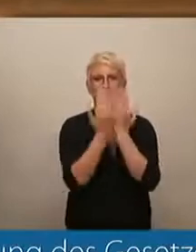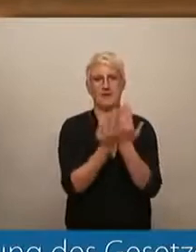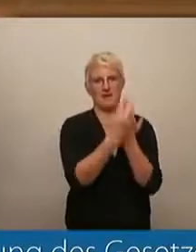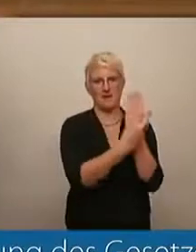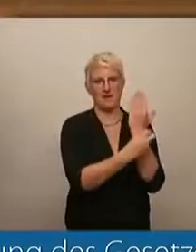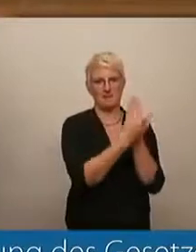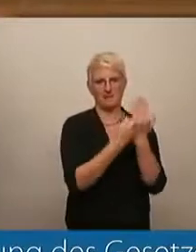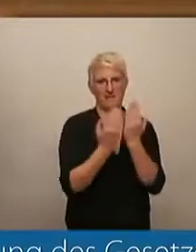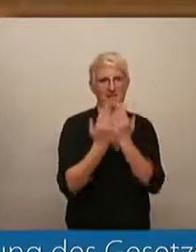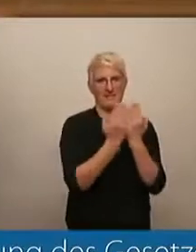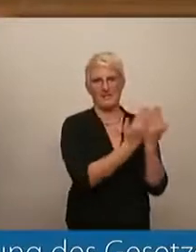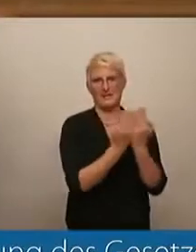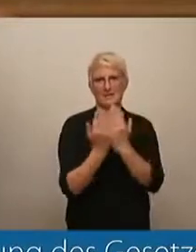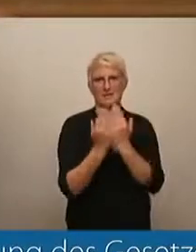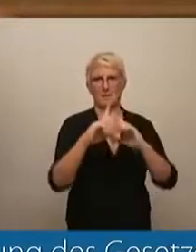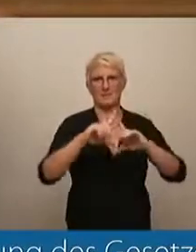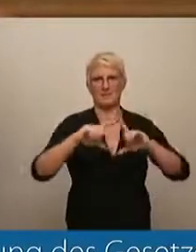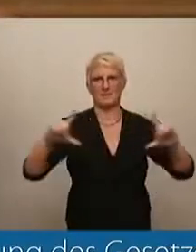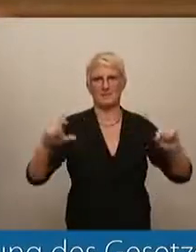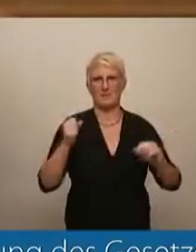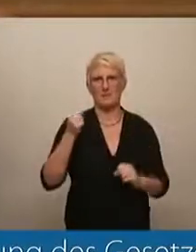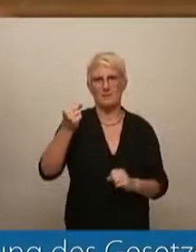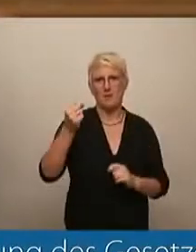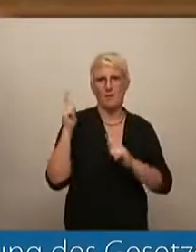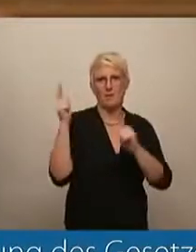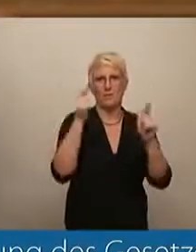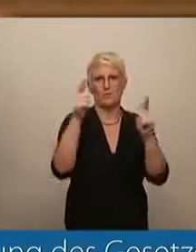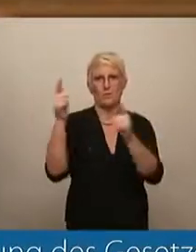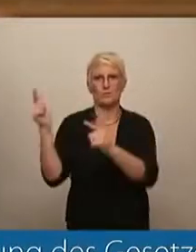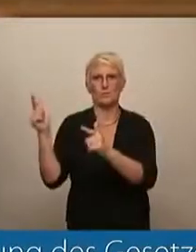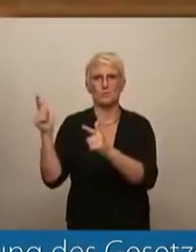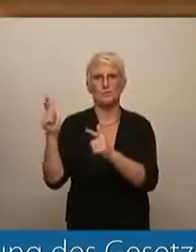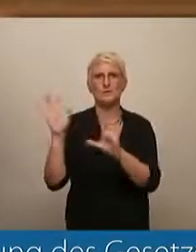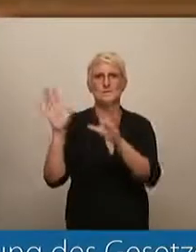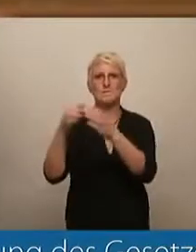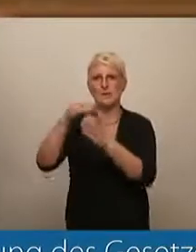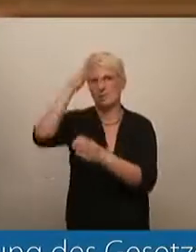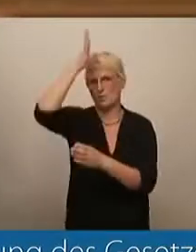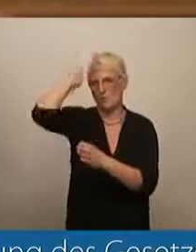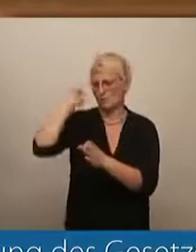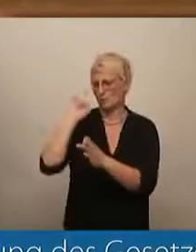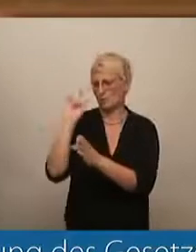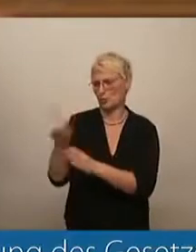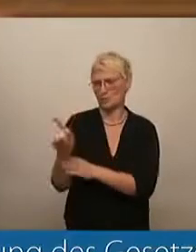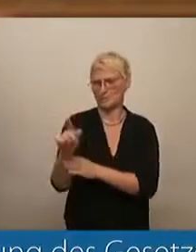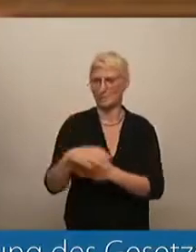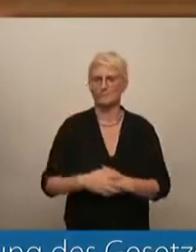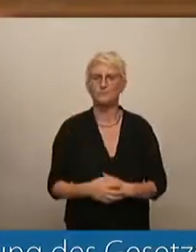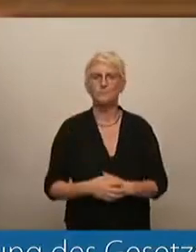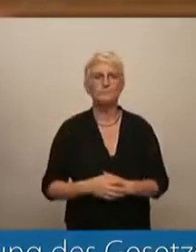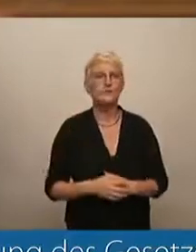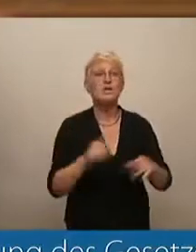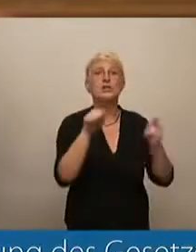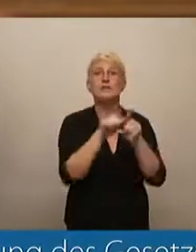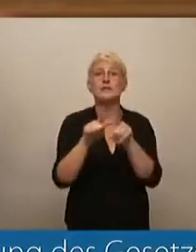Lesung aus dem Brief des Apostels Paulus an die Gemeinde in Rom Schwestern und Brüder,